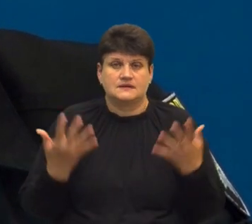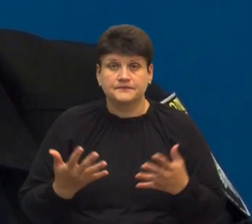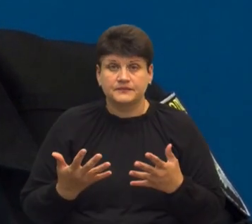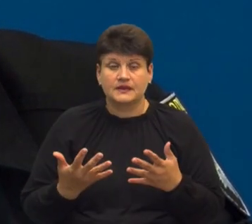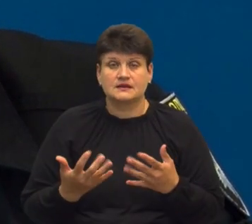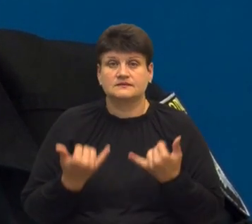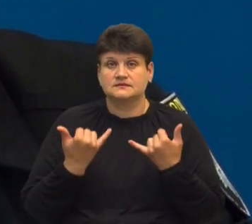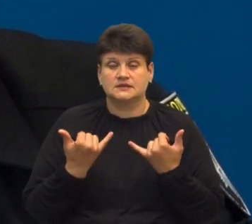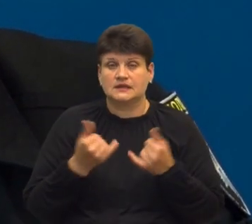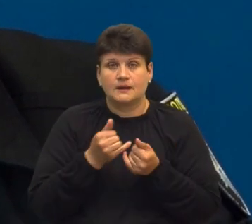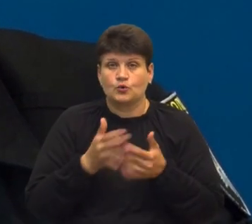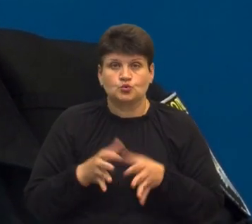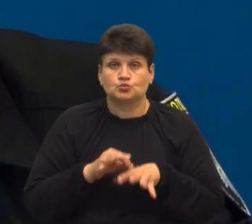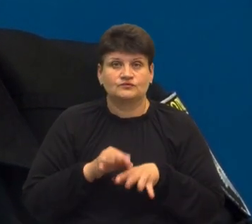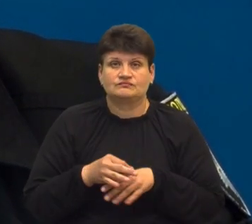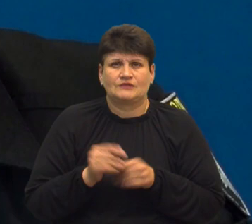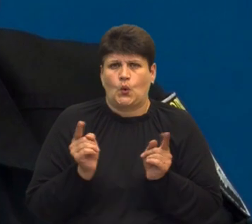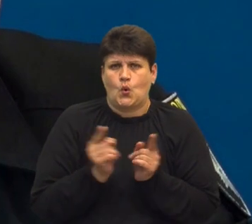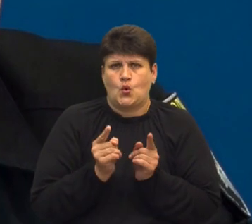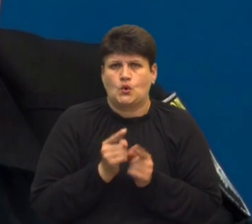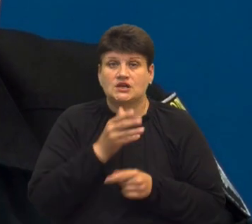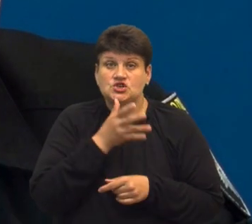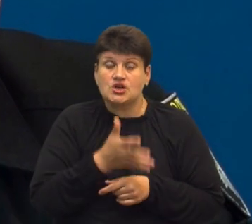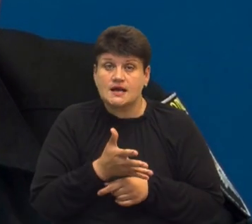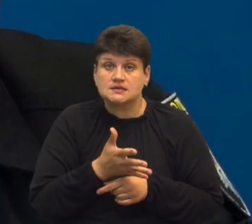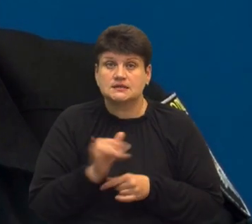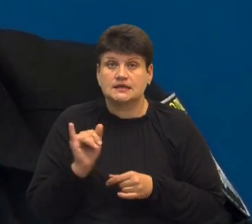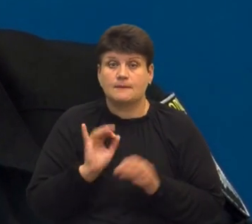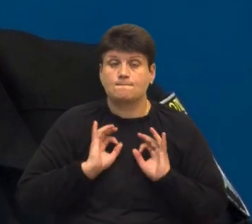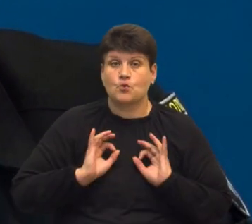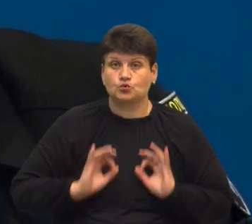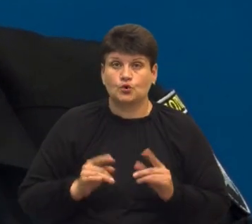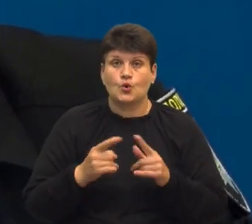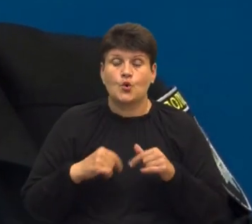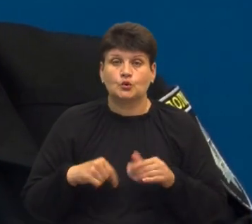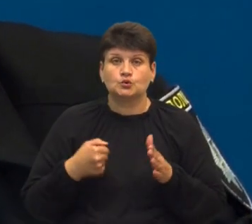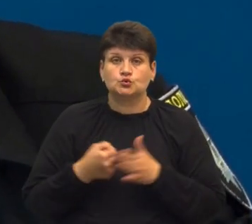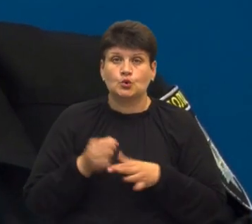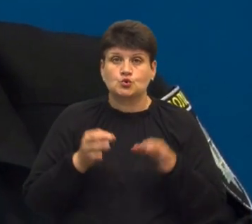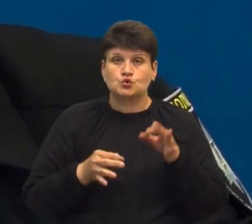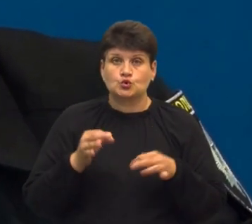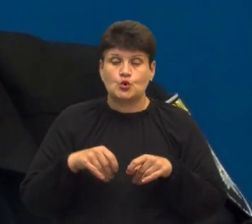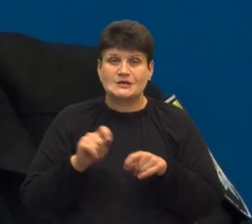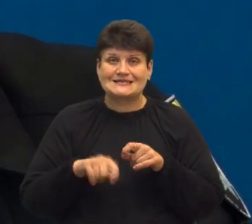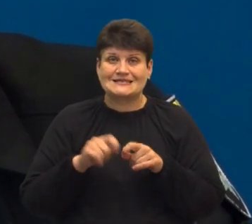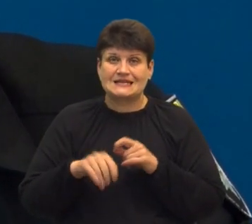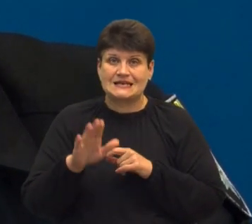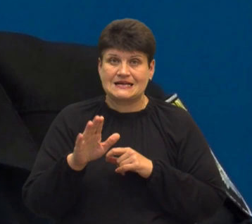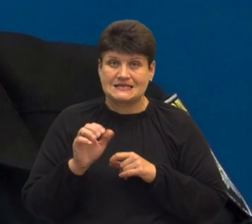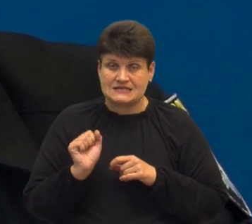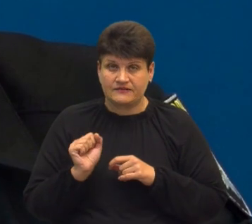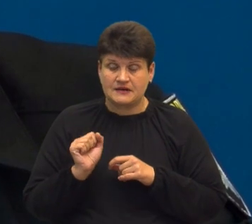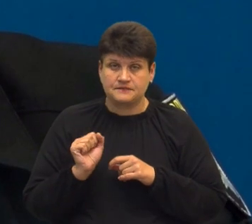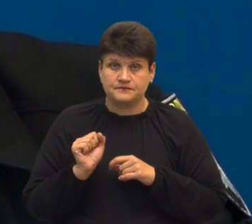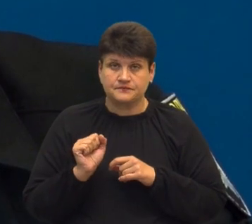пройти за короткий час. І прокуратура, і орган досудового слідства з доповіді органів досудового розслідування